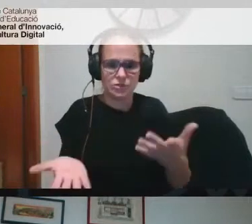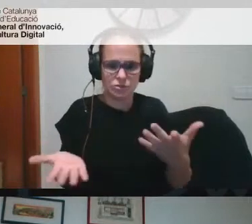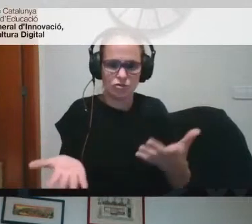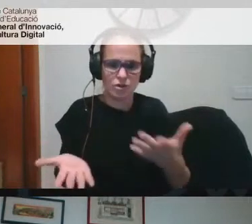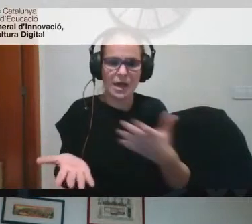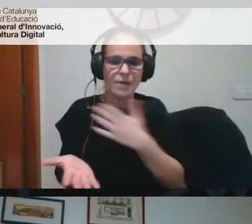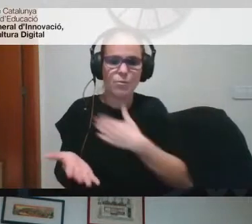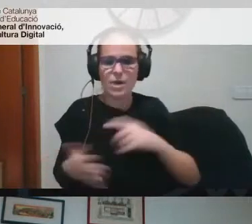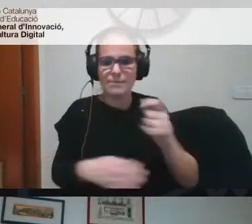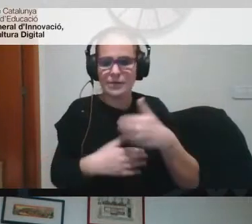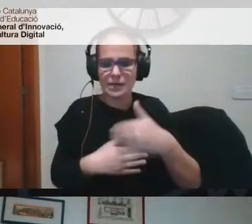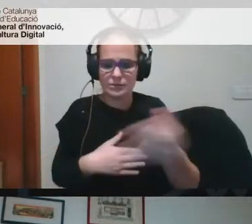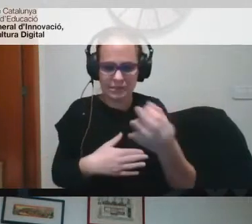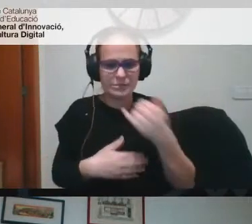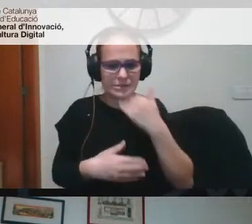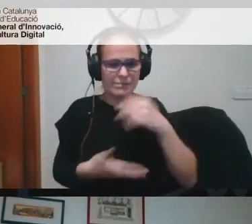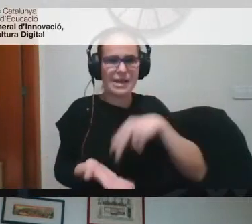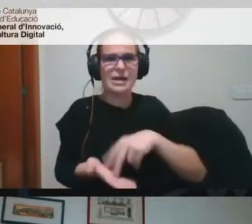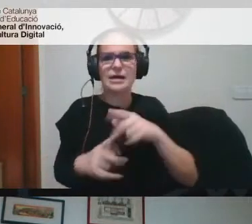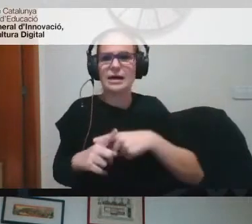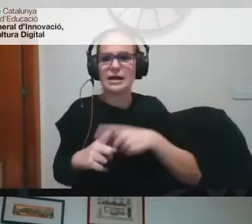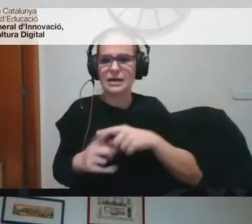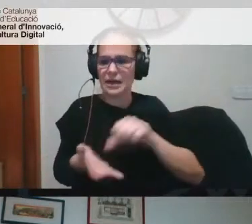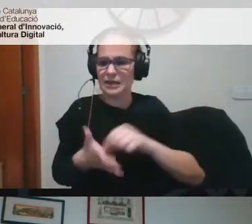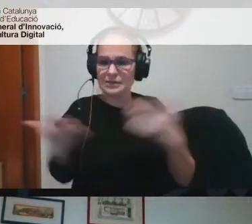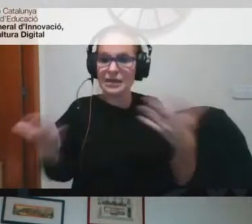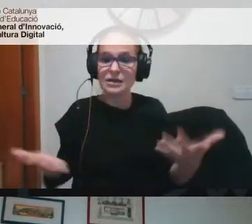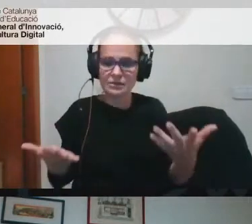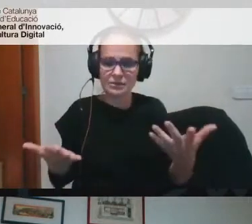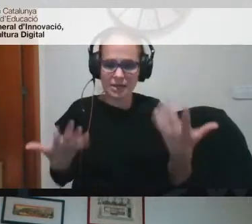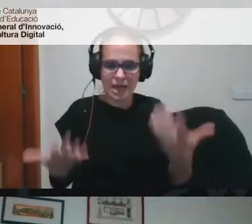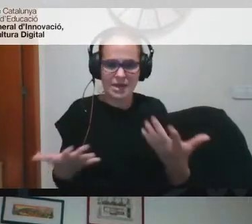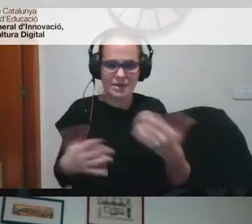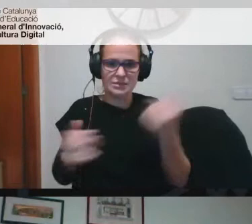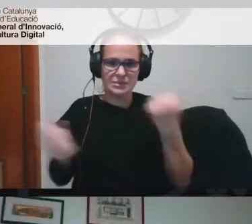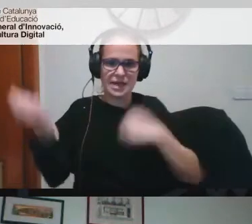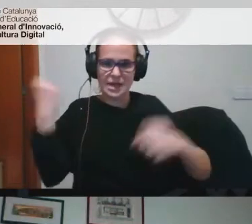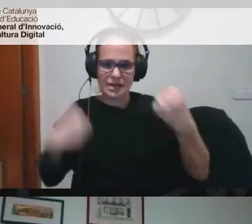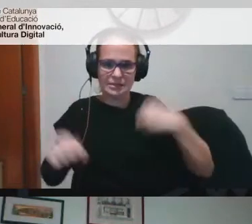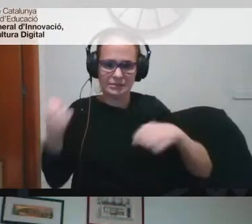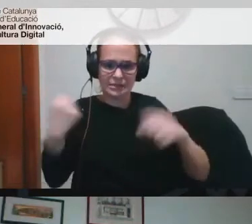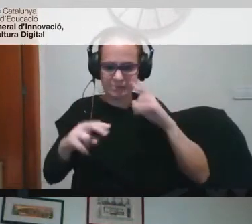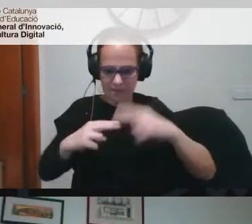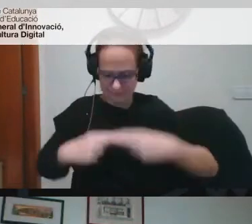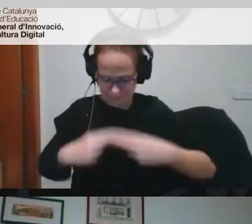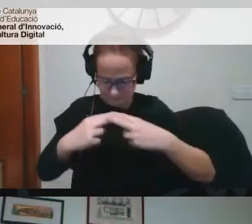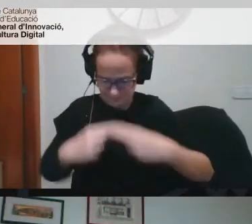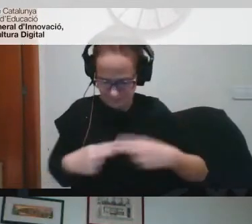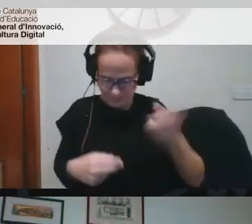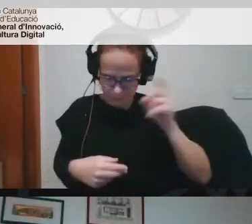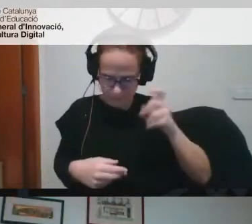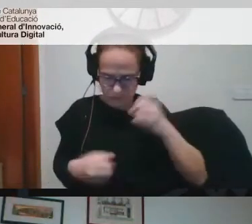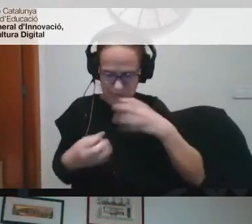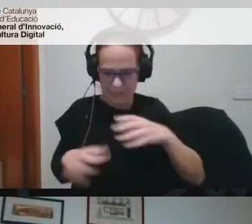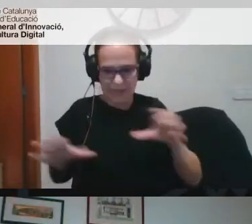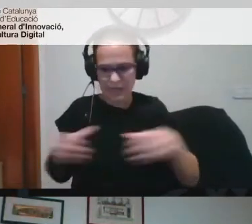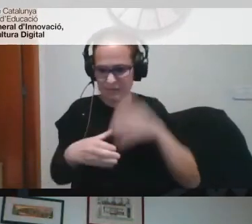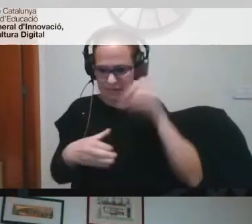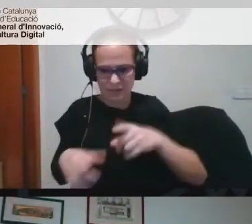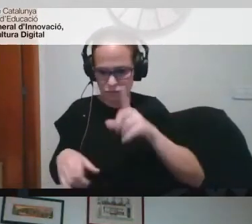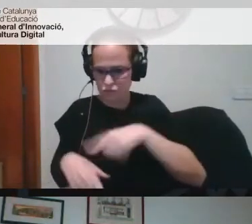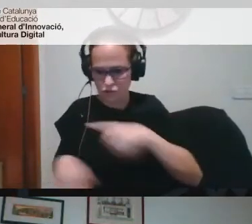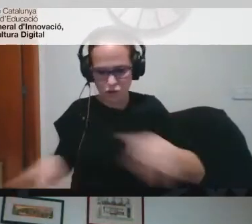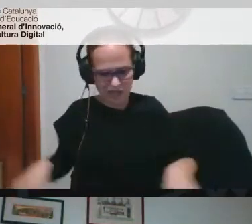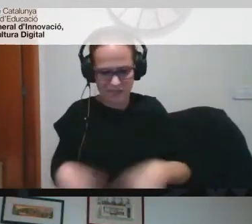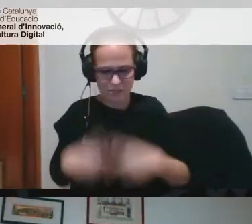volem anar a parar hem de tenir molt clar el centre on està i per això les activitats en el sentit de mirar nosaltres com a professors encara que no sigui de l'equip directiu o si que ho sigui